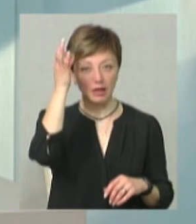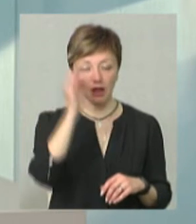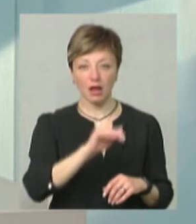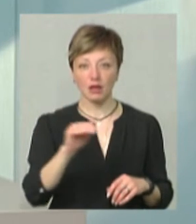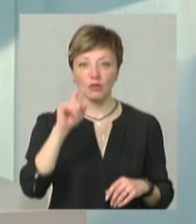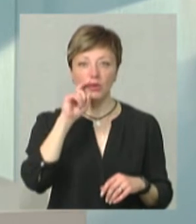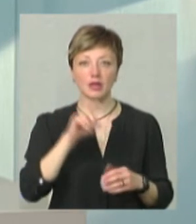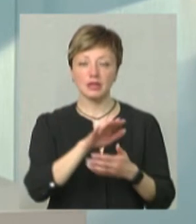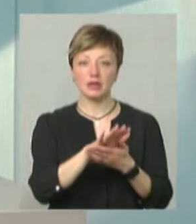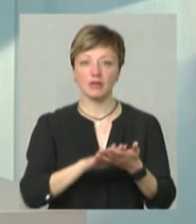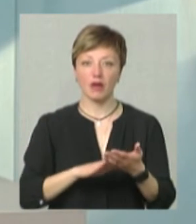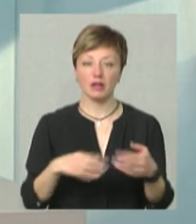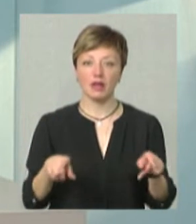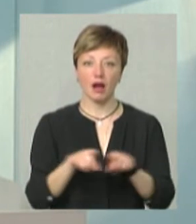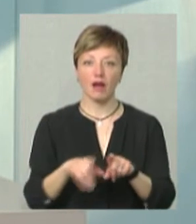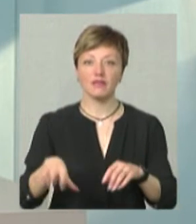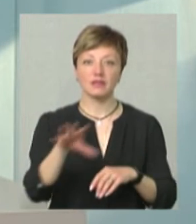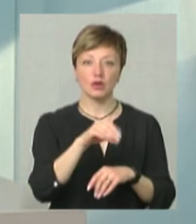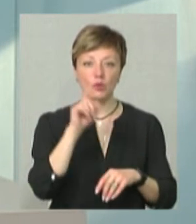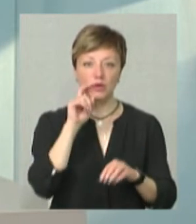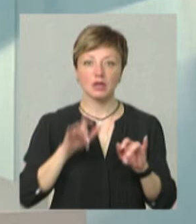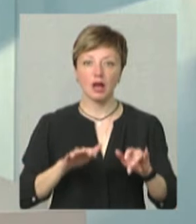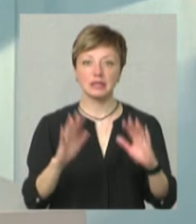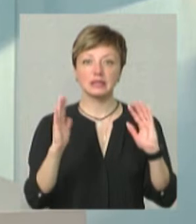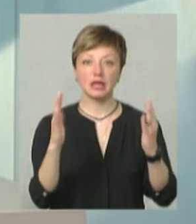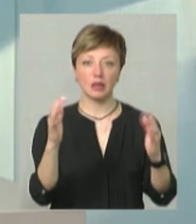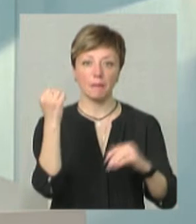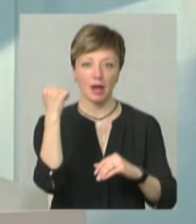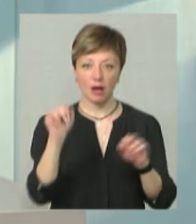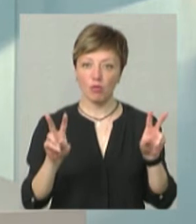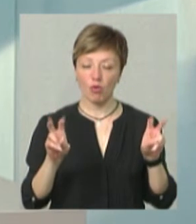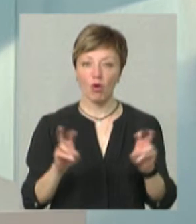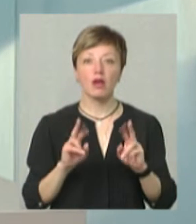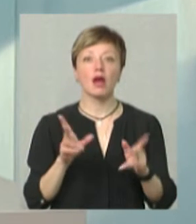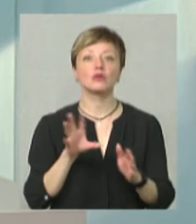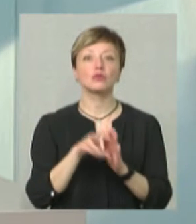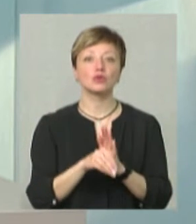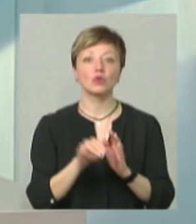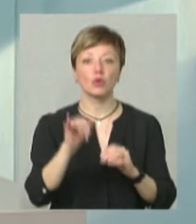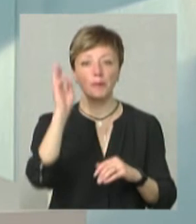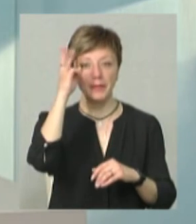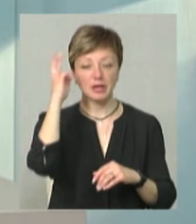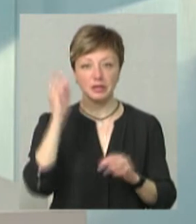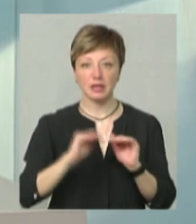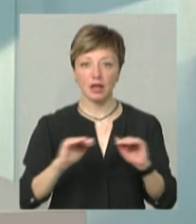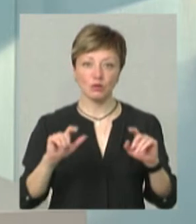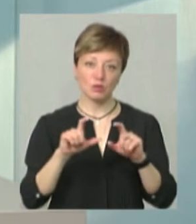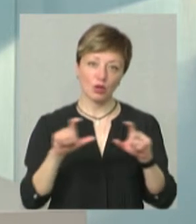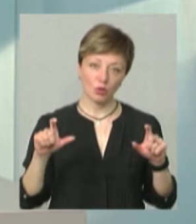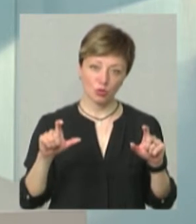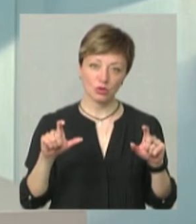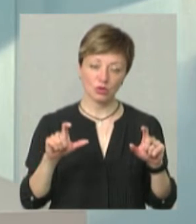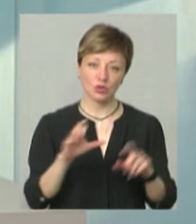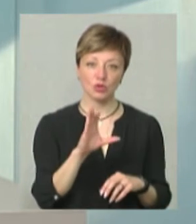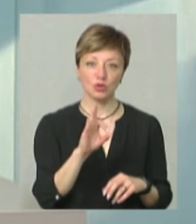в Україні триває така всеукраїнська акція «Сади перемоги». Як до неї долучилися у Хмельницькому дитячому садочку